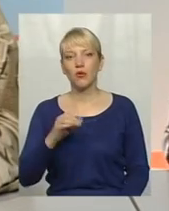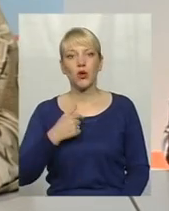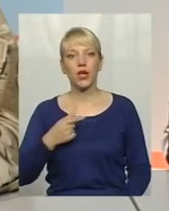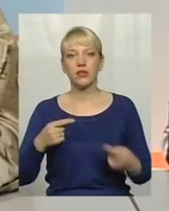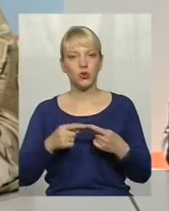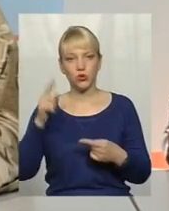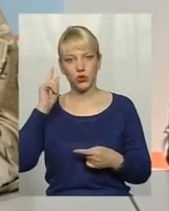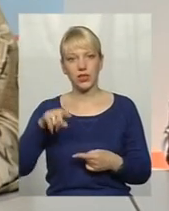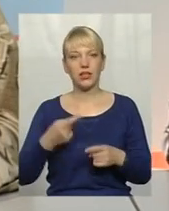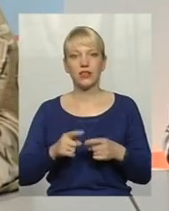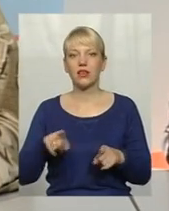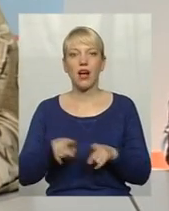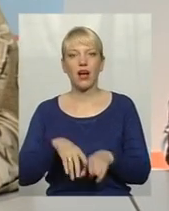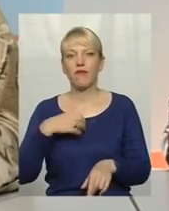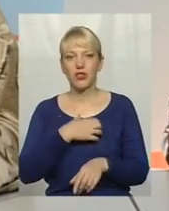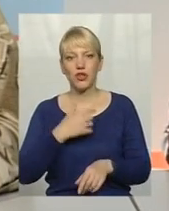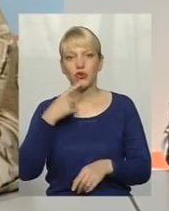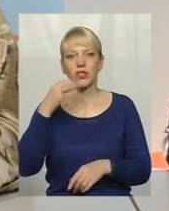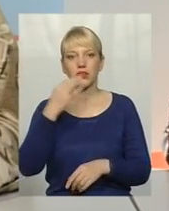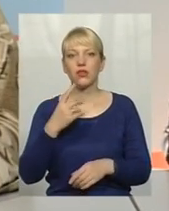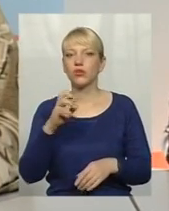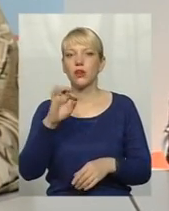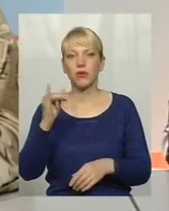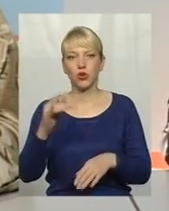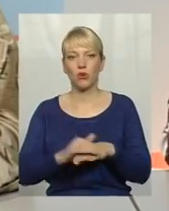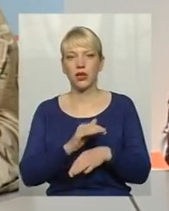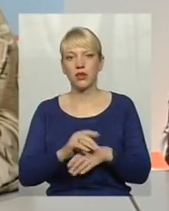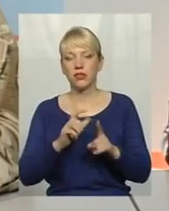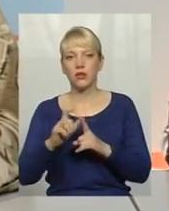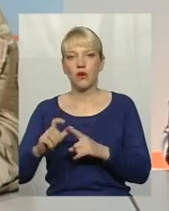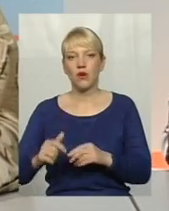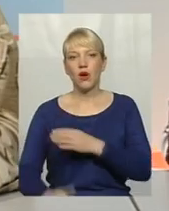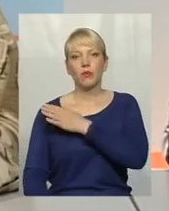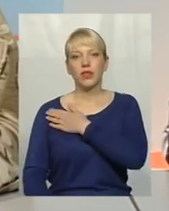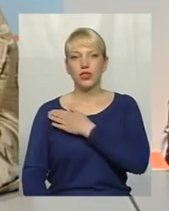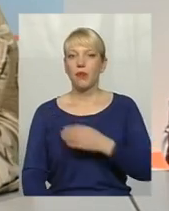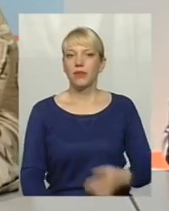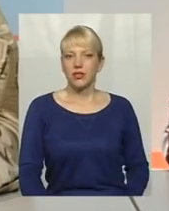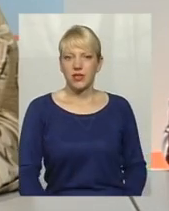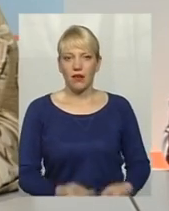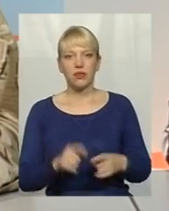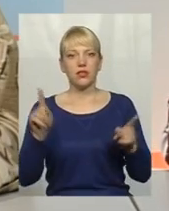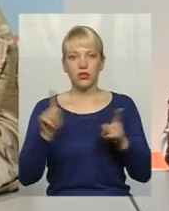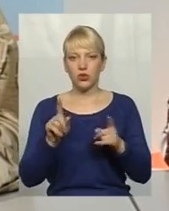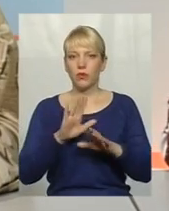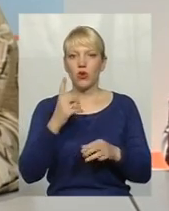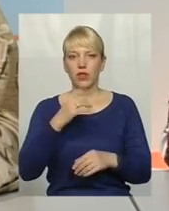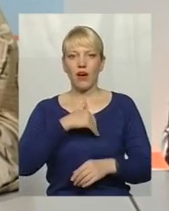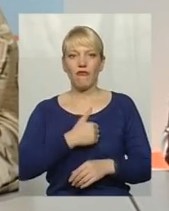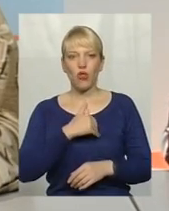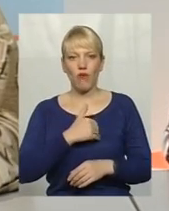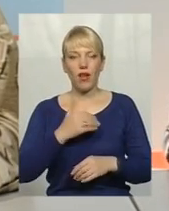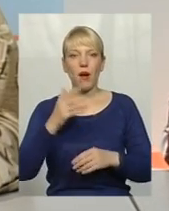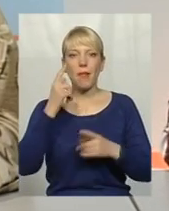точно, що це так важливо – сказати хоча добре слово. Підставити плече, що не одна вдова плакала на моєму